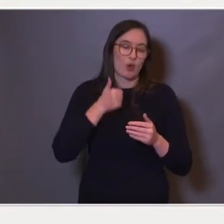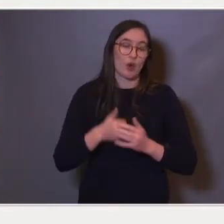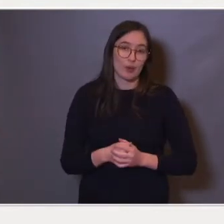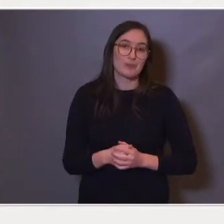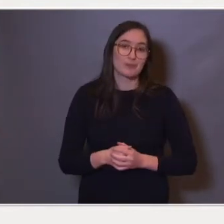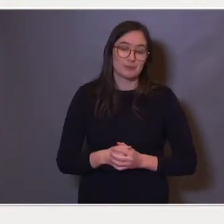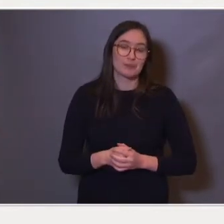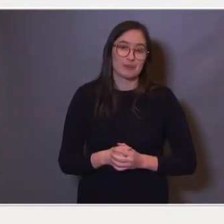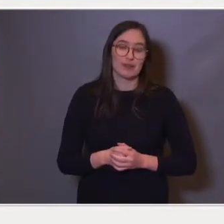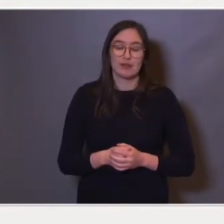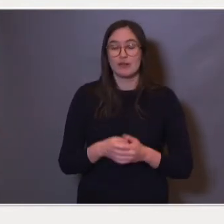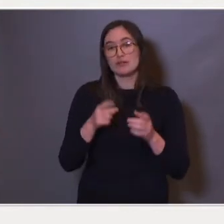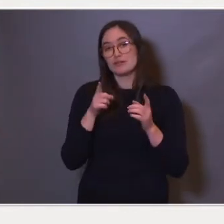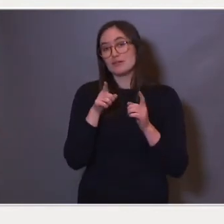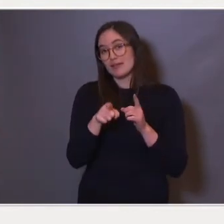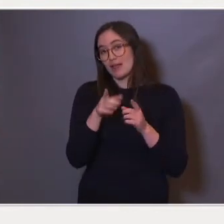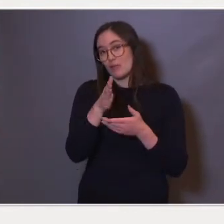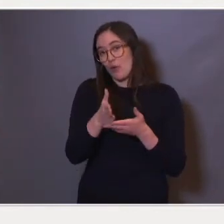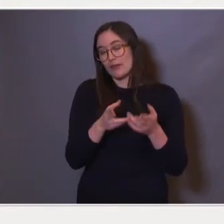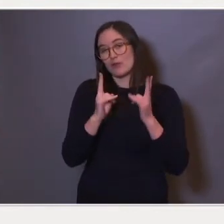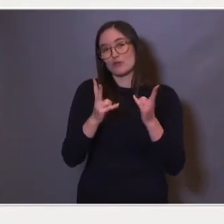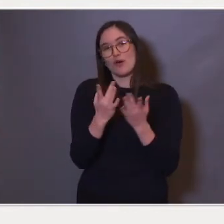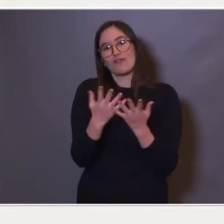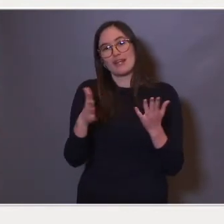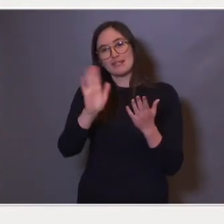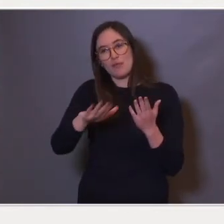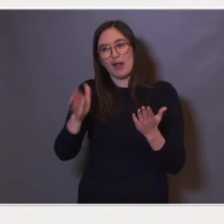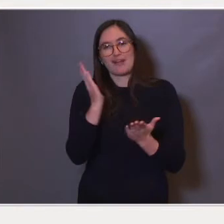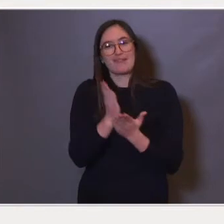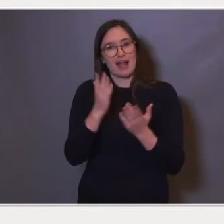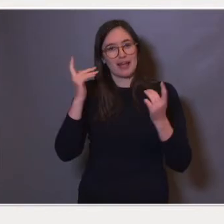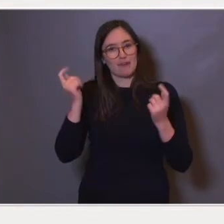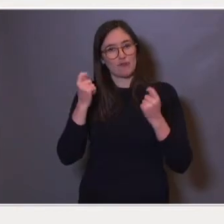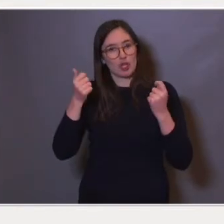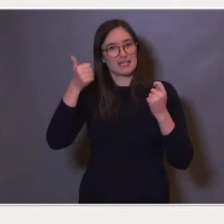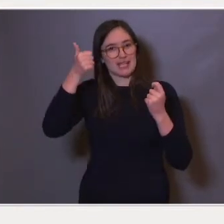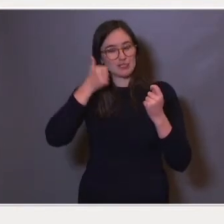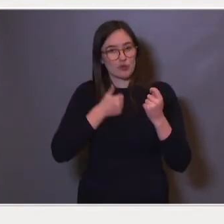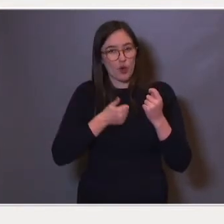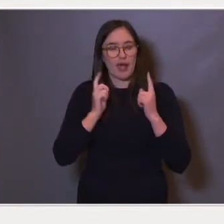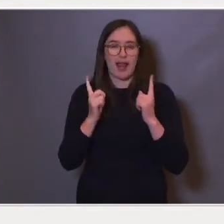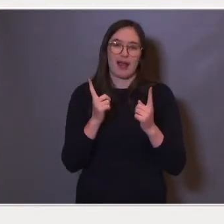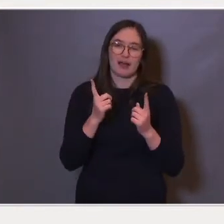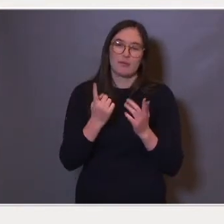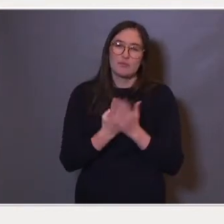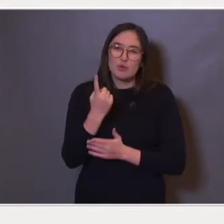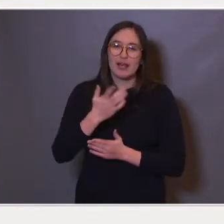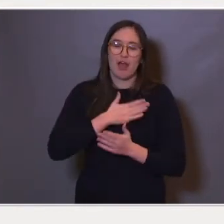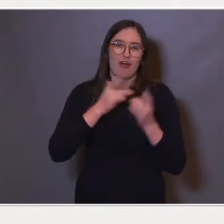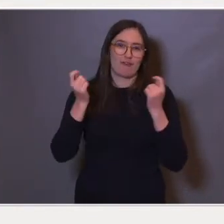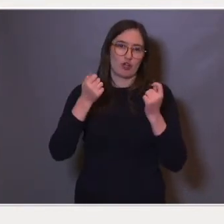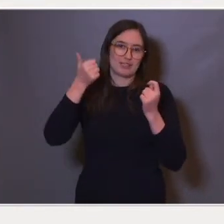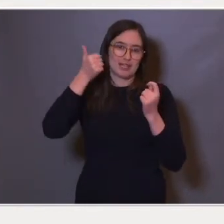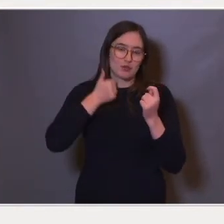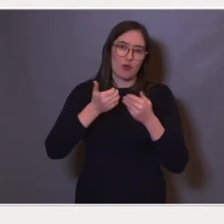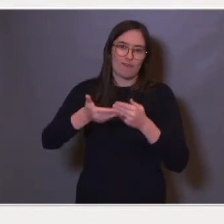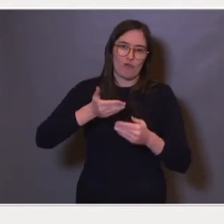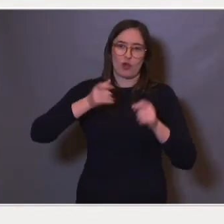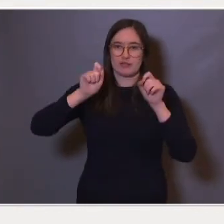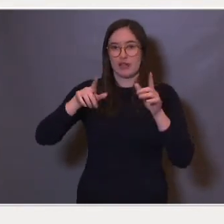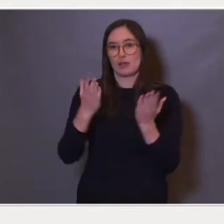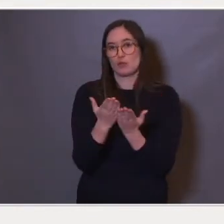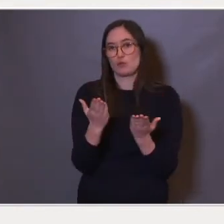måten vil også de fleste barn ha fylt seks, eller vil de kunne ha fylt seks, før de begynner på skolen.